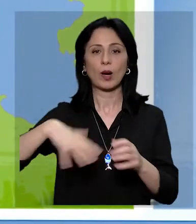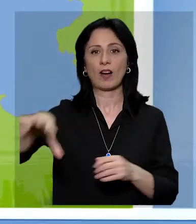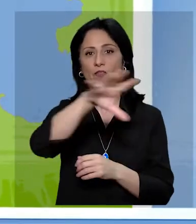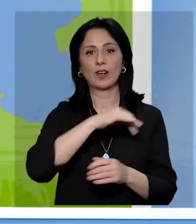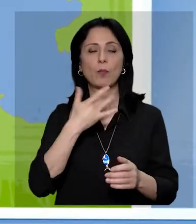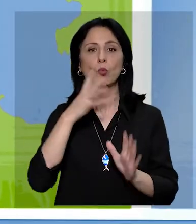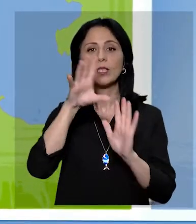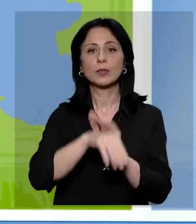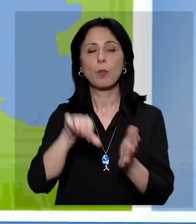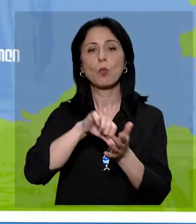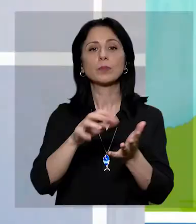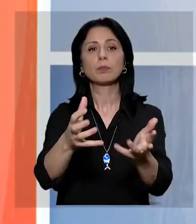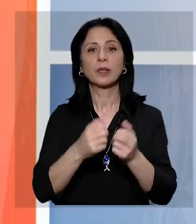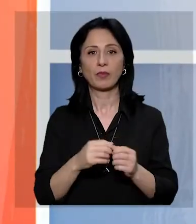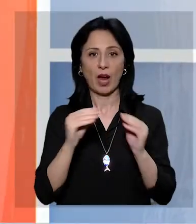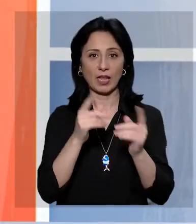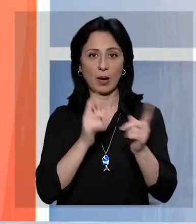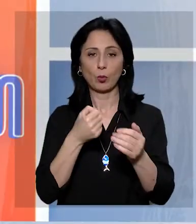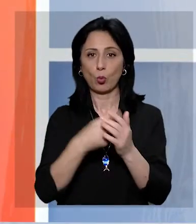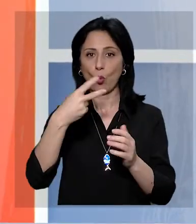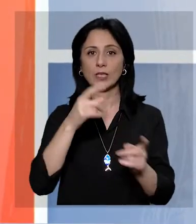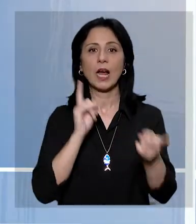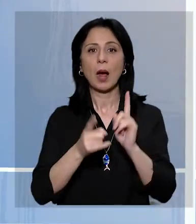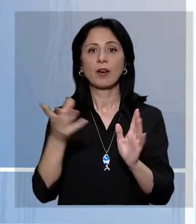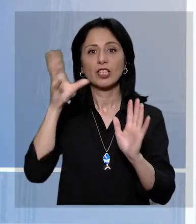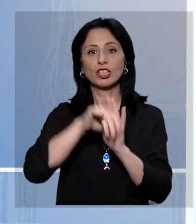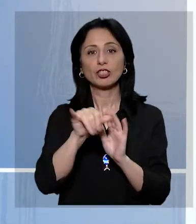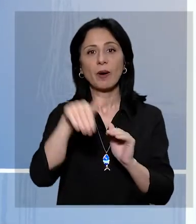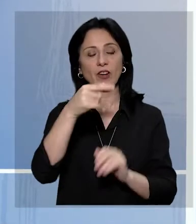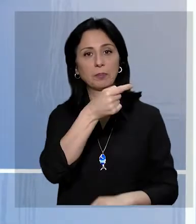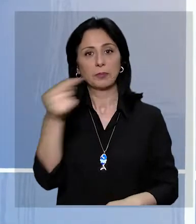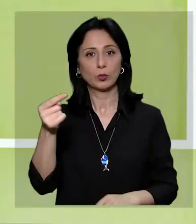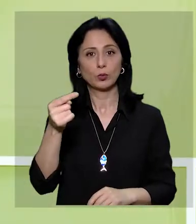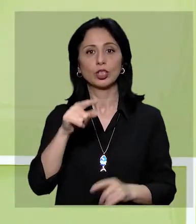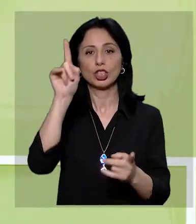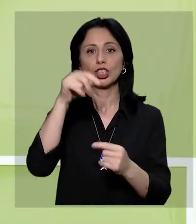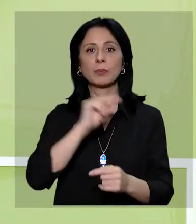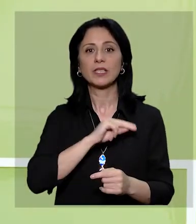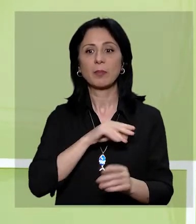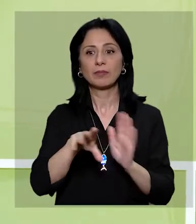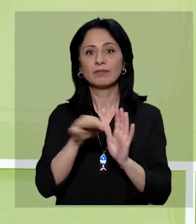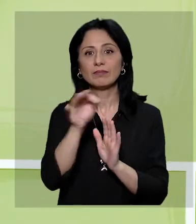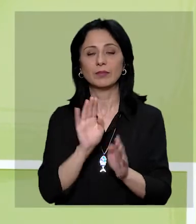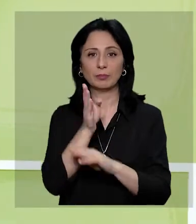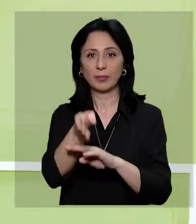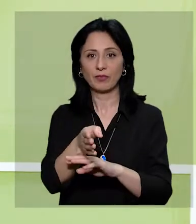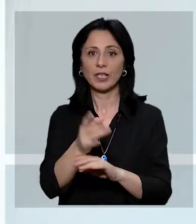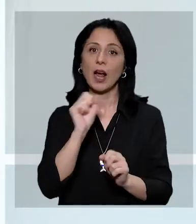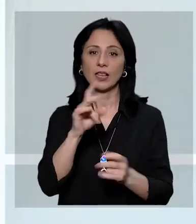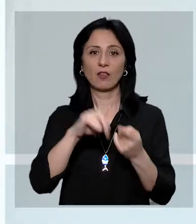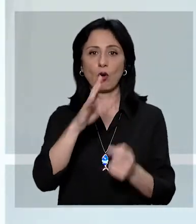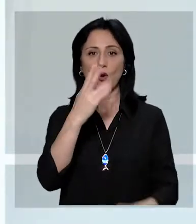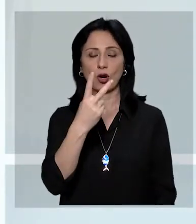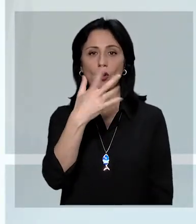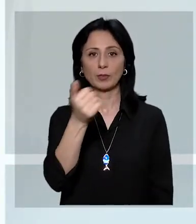գուրիայի և աջարիայի մունիցիպալիտետներում մասնակտության համար ապրիլի տասիցներ արյալ ապրիլի 20-ը բացի շապատ և գիրակի օրերից դիմեք համապատասխան շրջանայի ընտրական